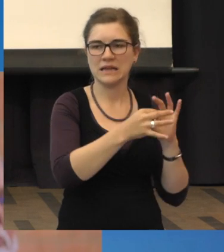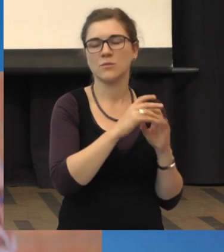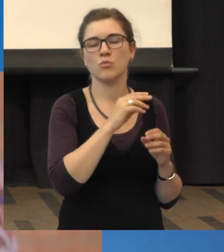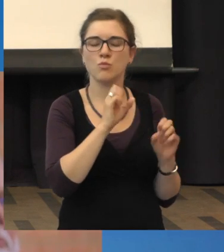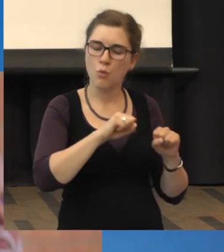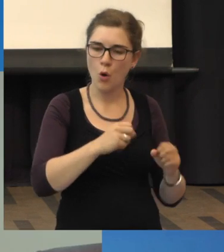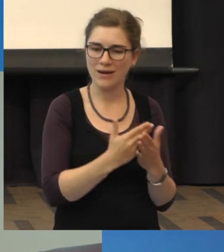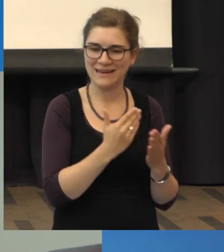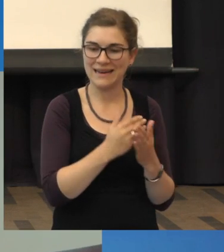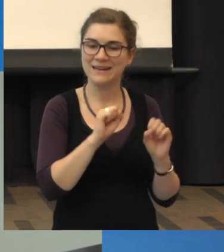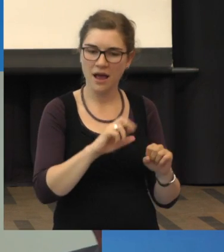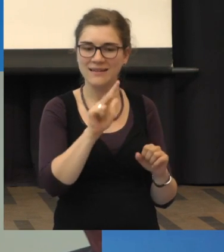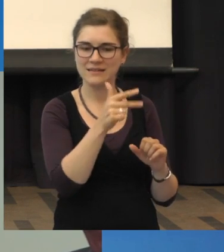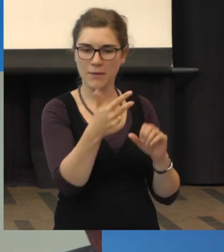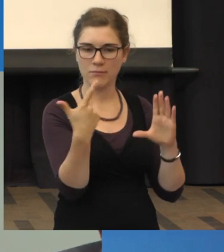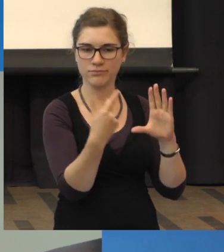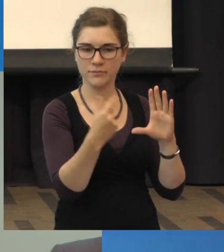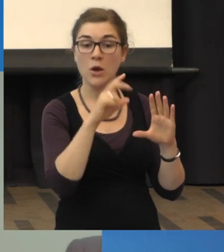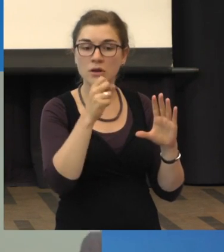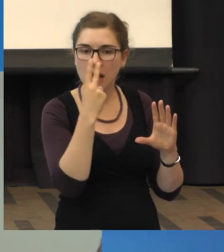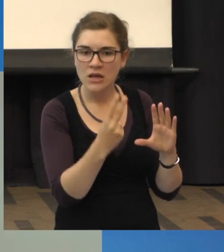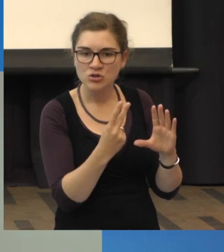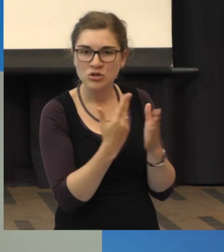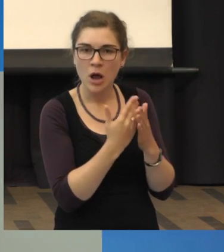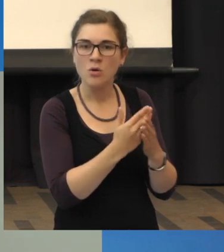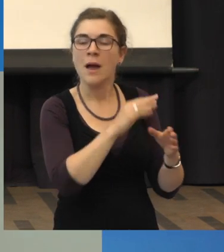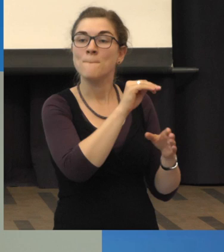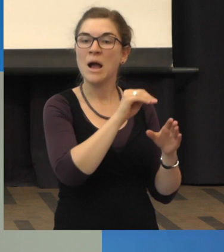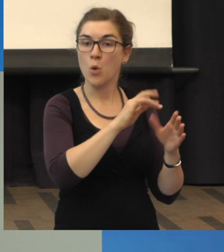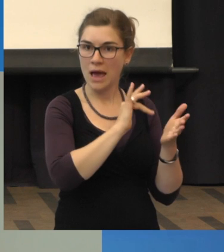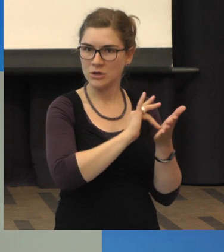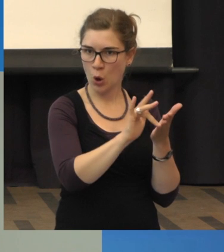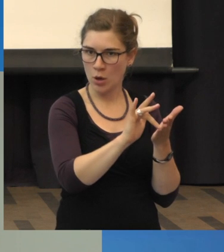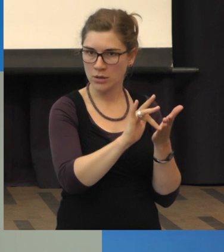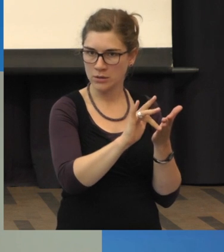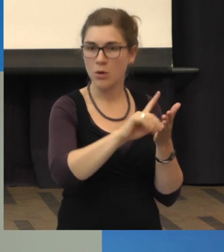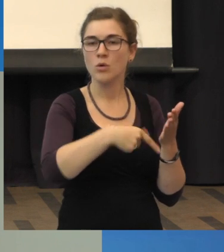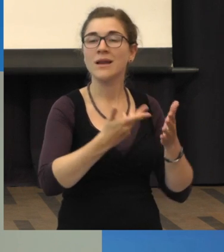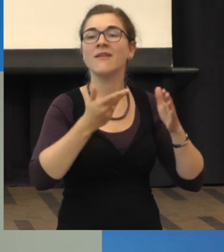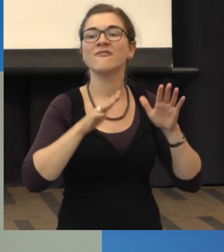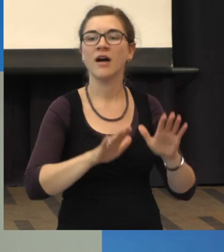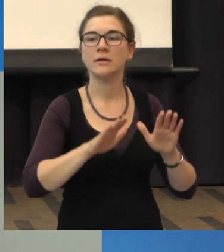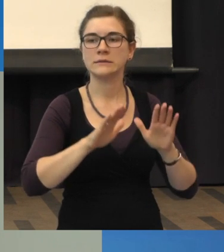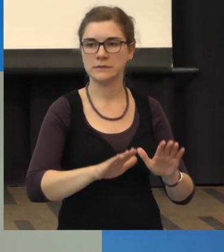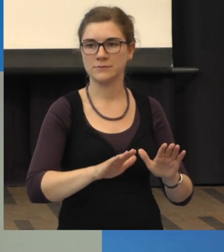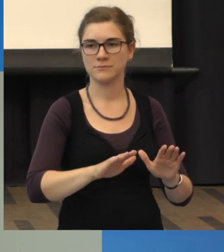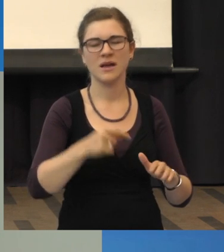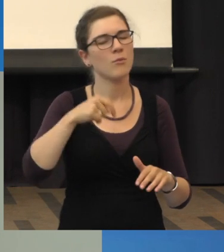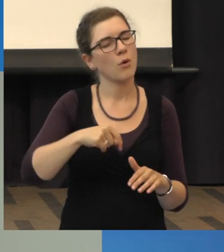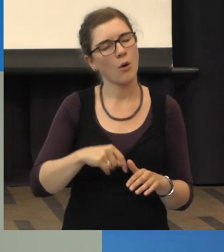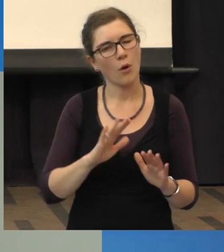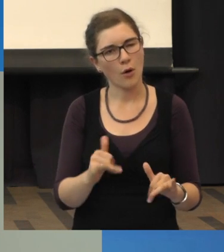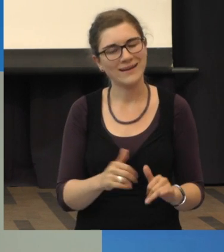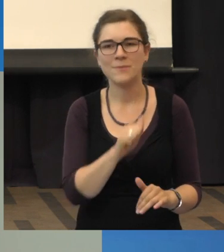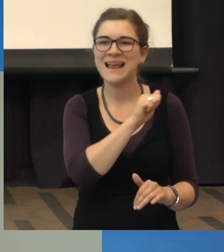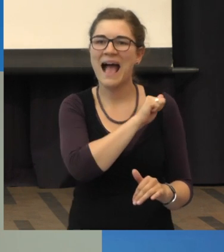gucken, ob die Makula wieder trocken ist, das heißt, ob es sich beruhigt hat und dann wieder so lange warten. Wir machen das meistens, aber heute nicht mehr mit der